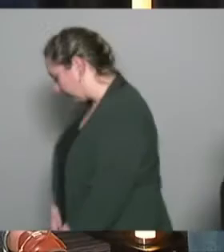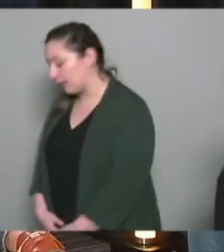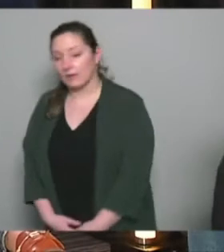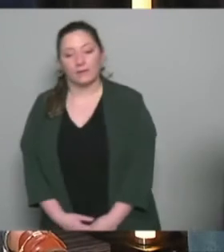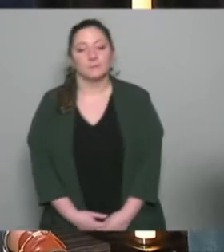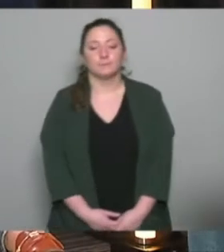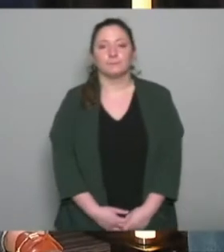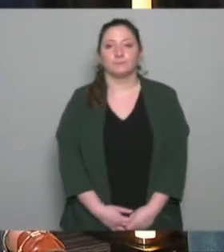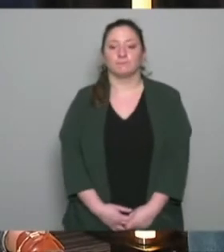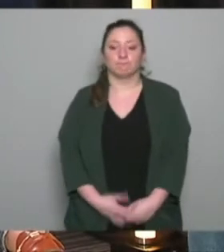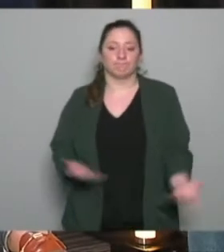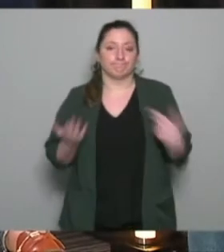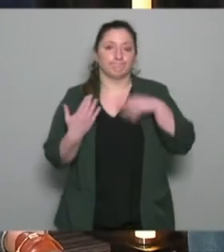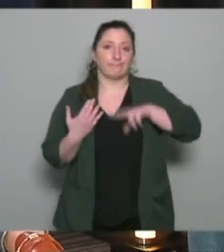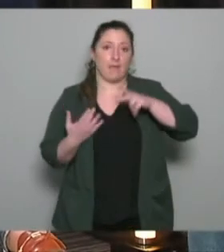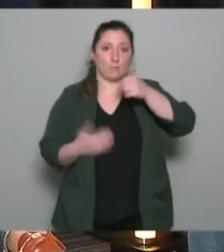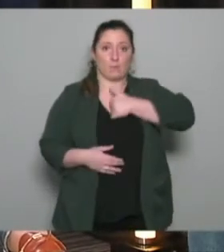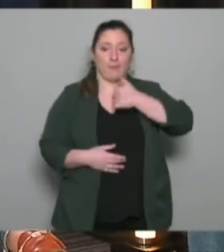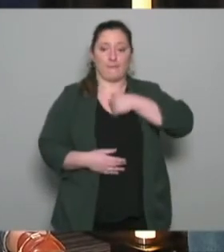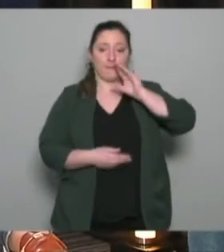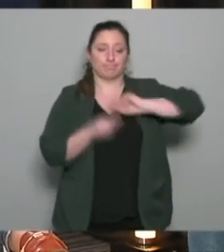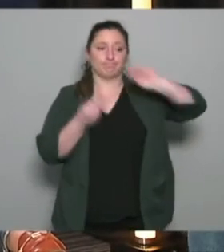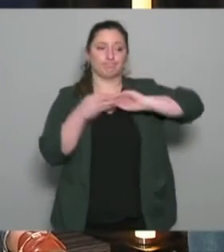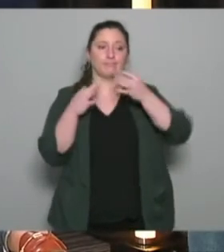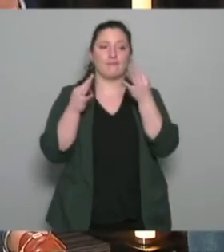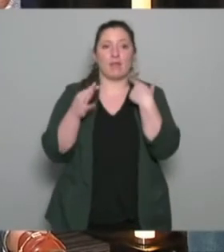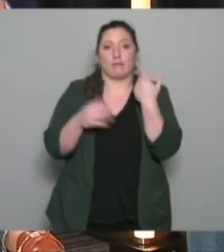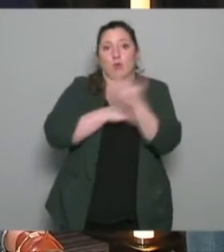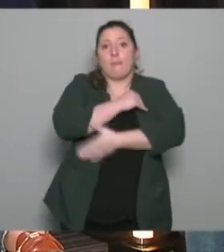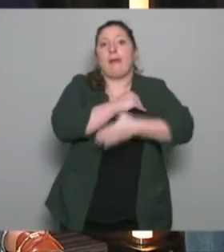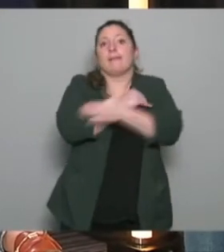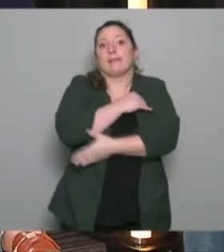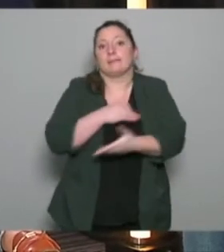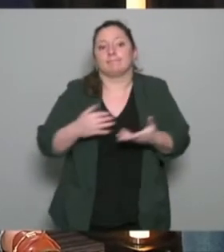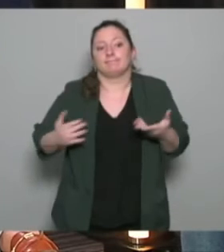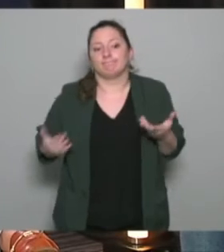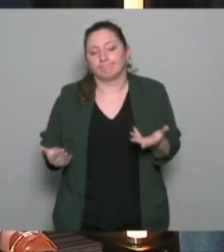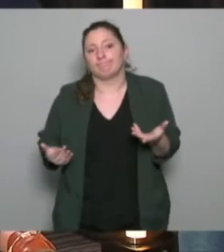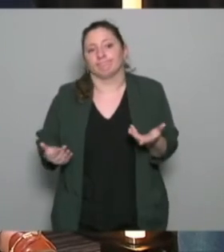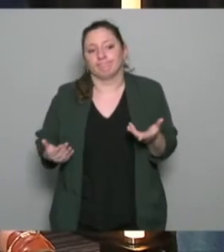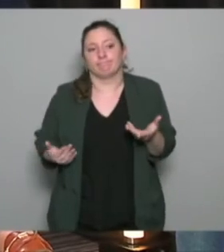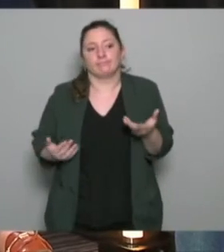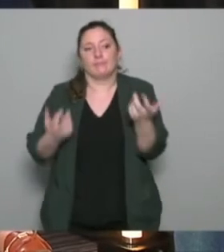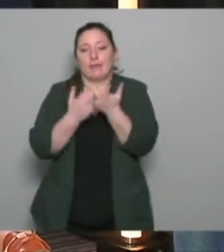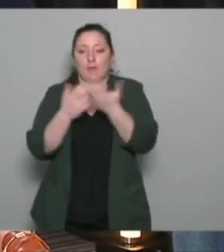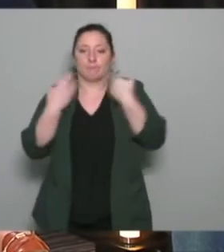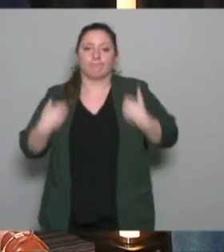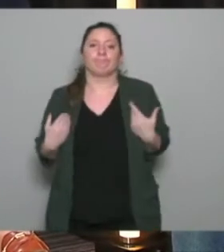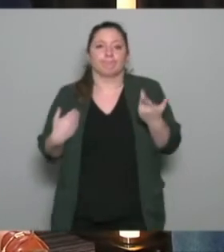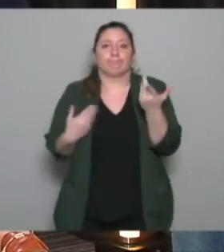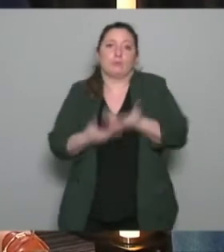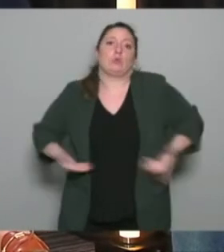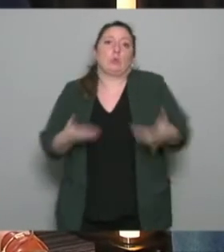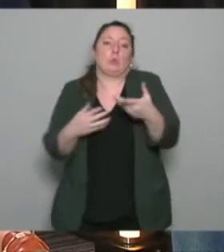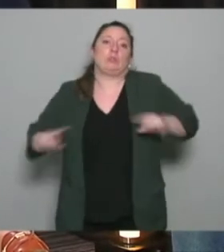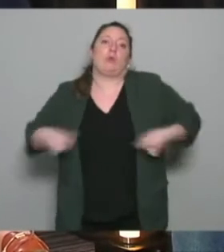et comment ça se passe au milieu rural est-ce que le médecin si je fais référence à ma situation géographique on a un médecin